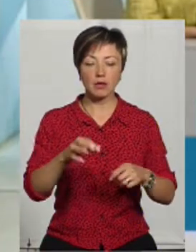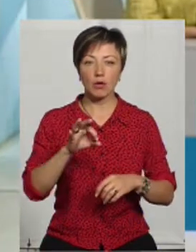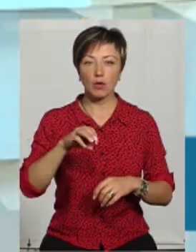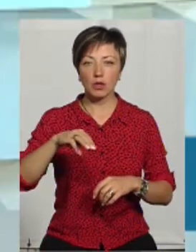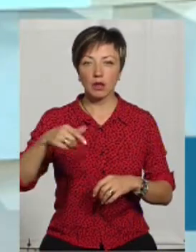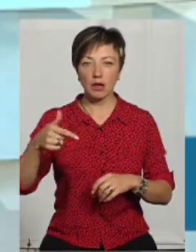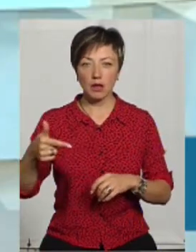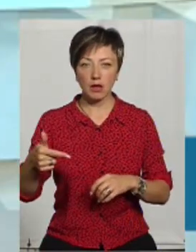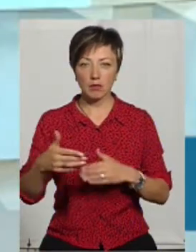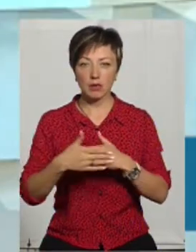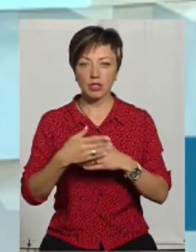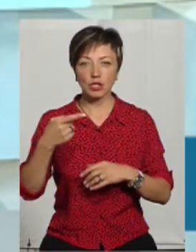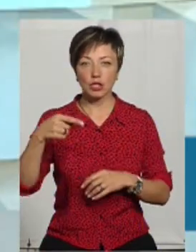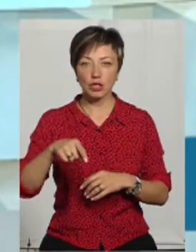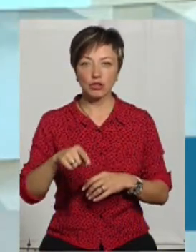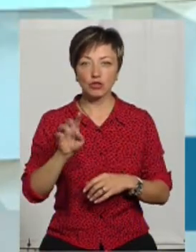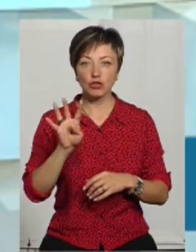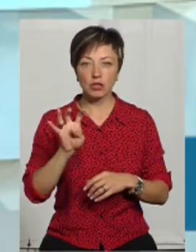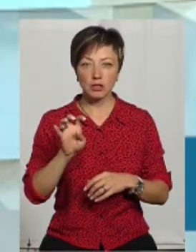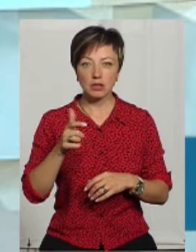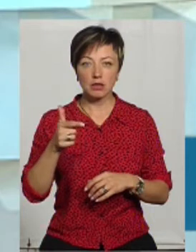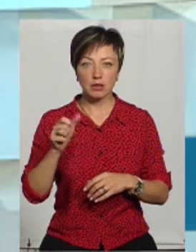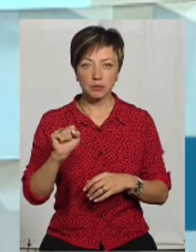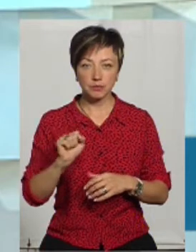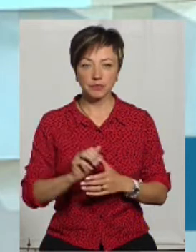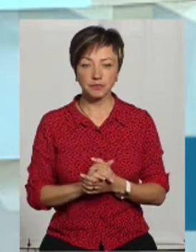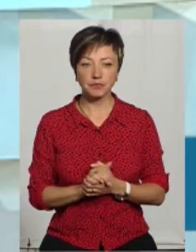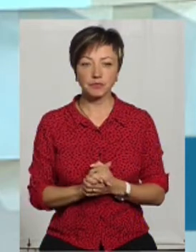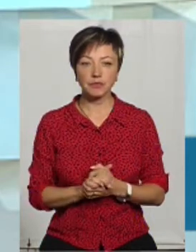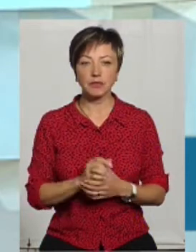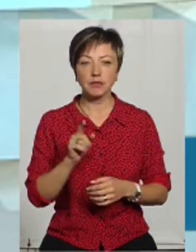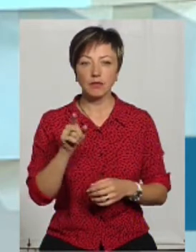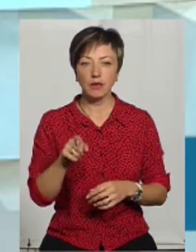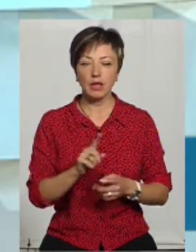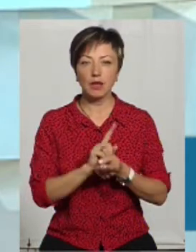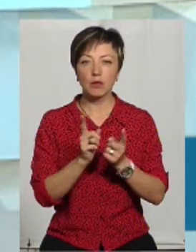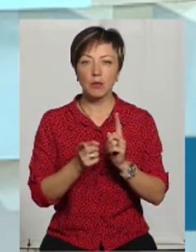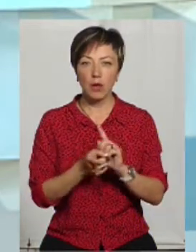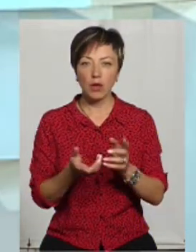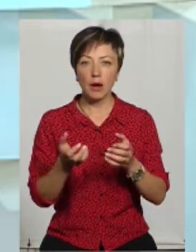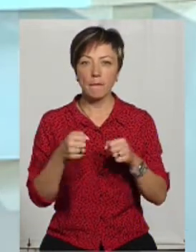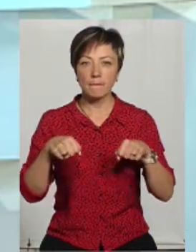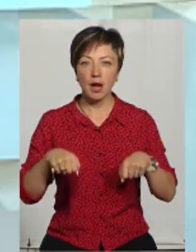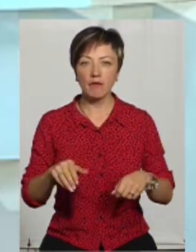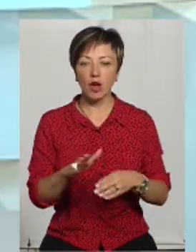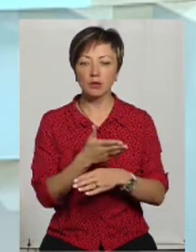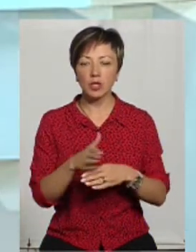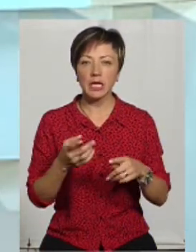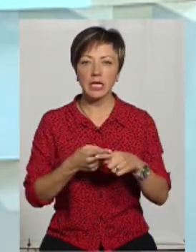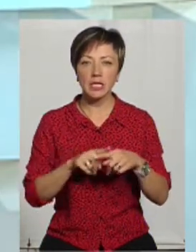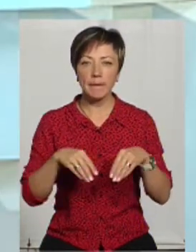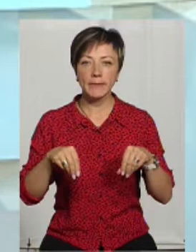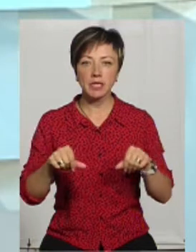'єдну територіальну громаду близько 1400 гектарів. І вони набули право розпоряджатися даними земельними ділянками.